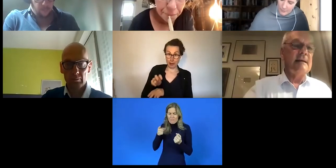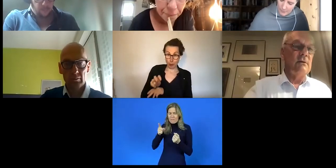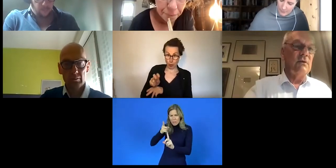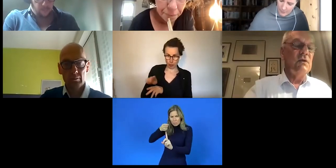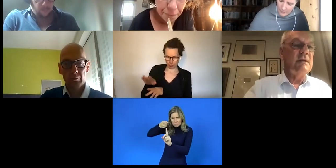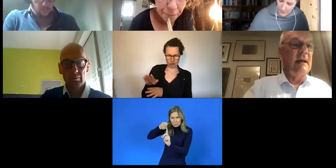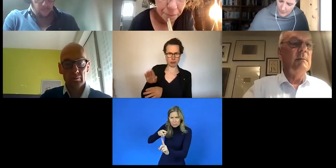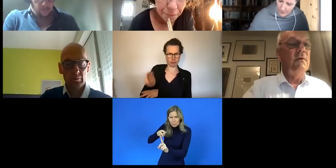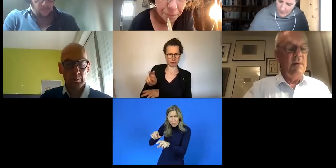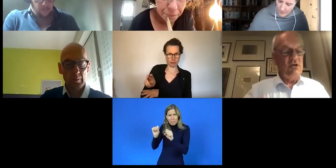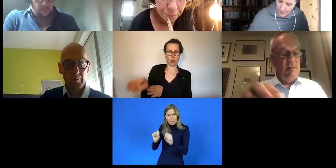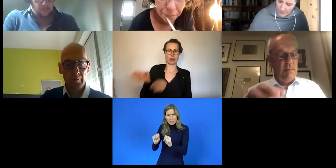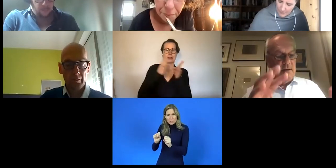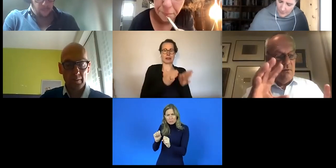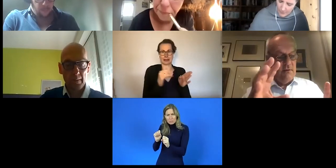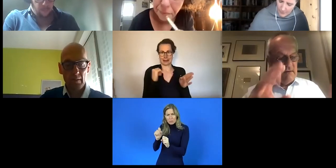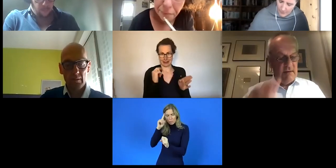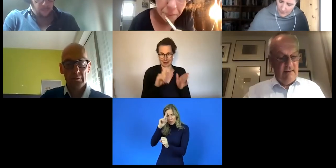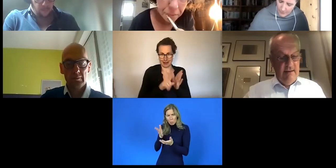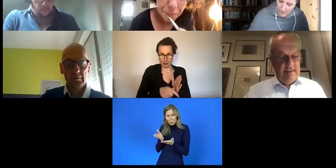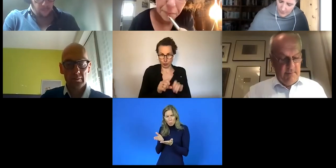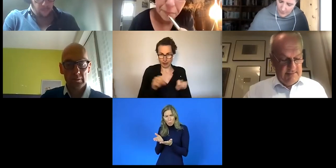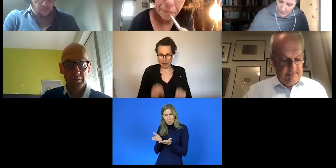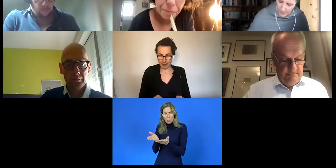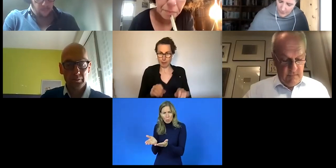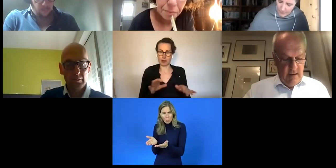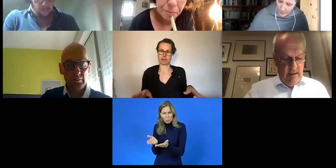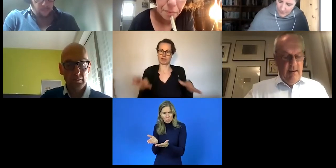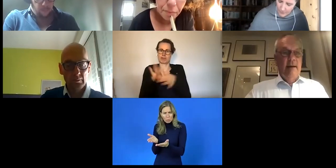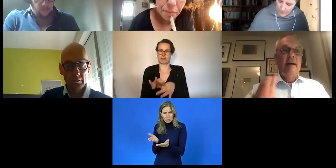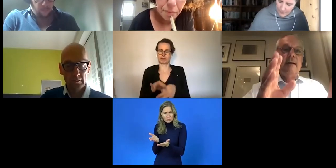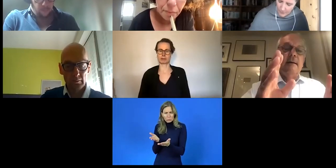Dienstleistungssysteme für Menschen mit Behinderungen vertritt, dabei sein.